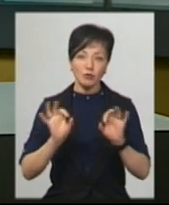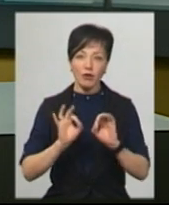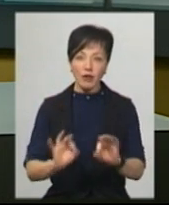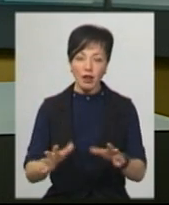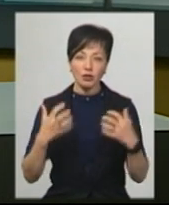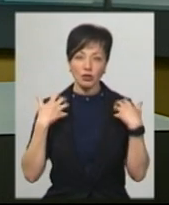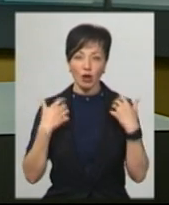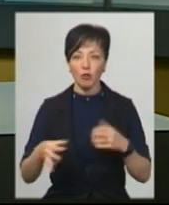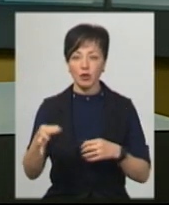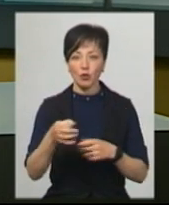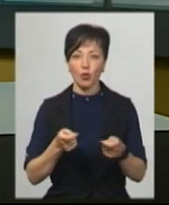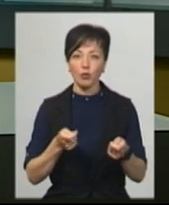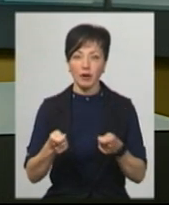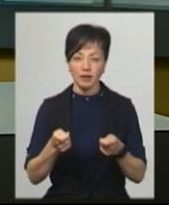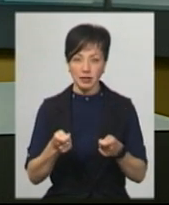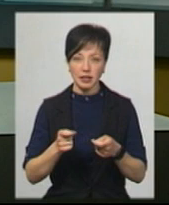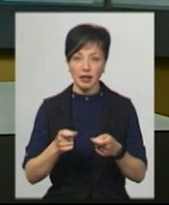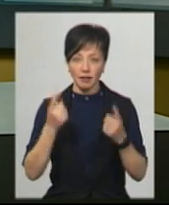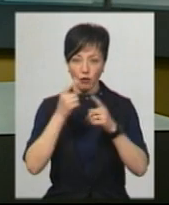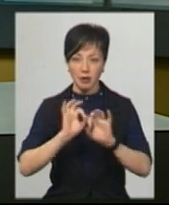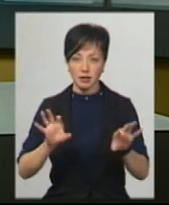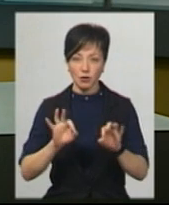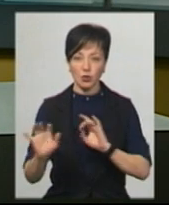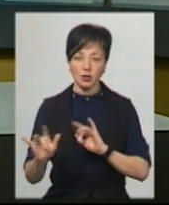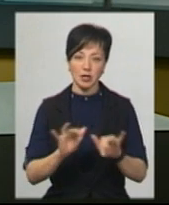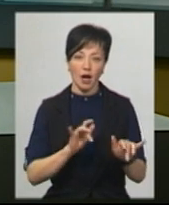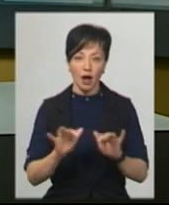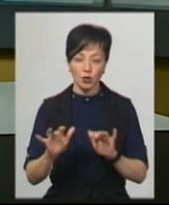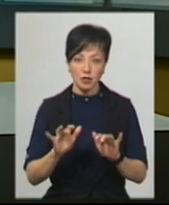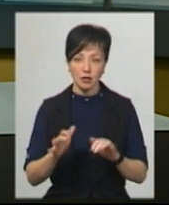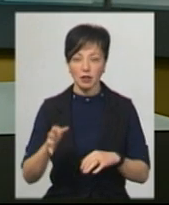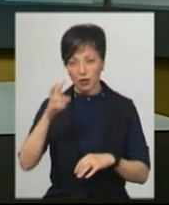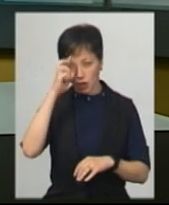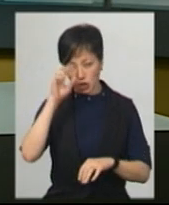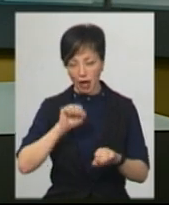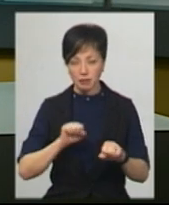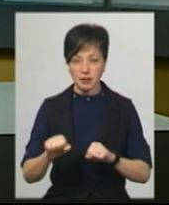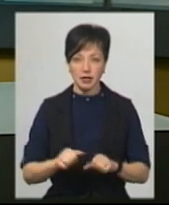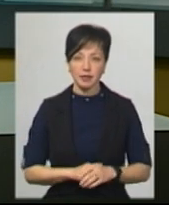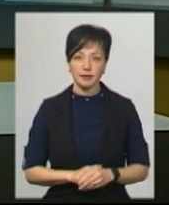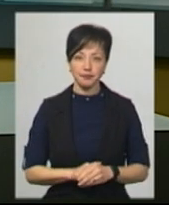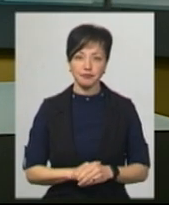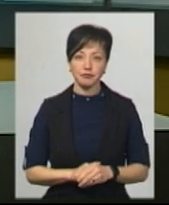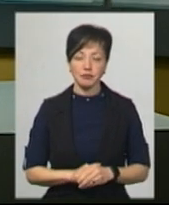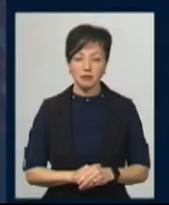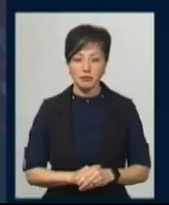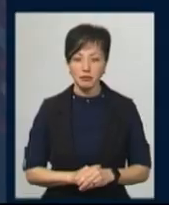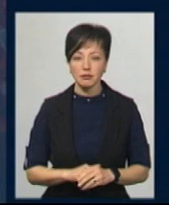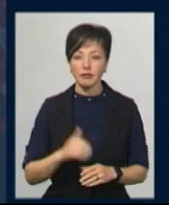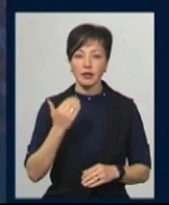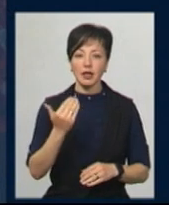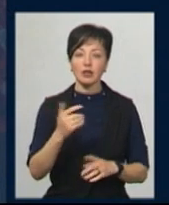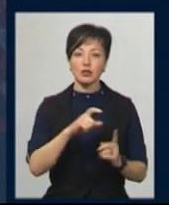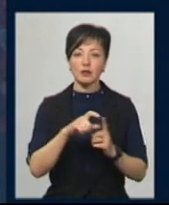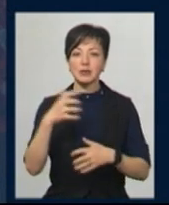начальниця обласного управління інформаційної діяльності, культури, національностей та релігій Інна Михайлова. За її словами,